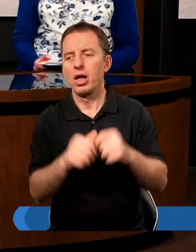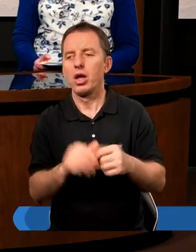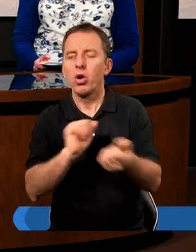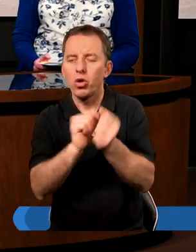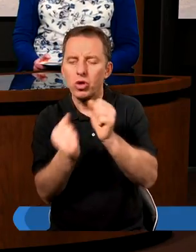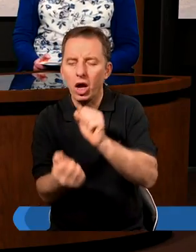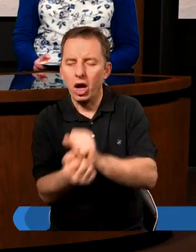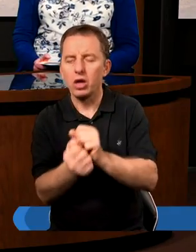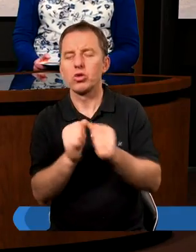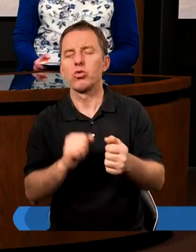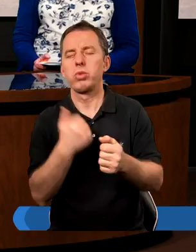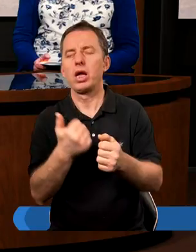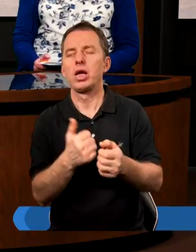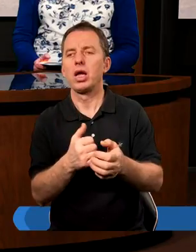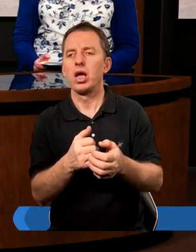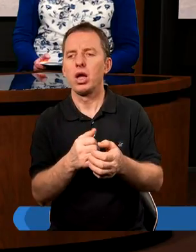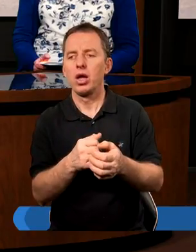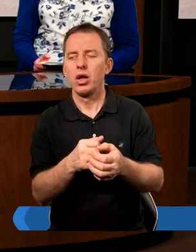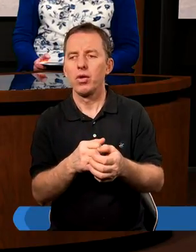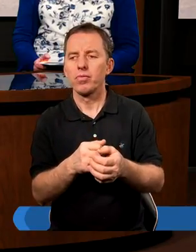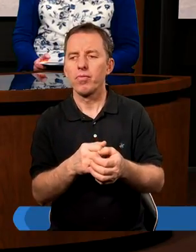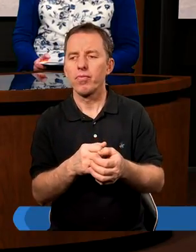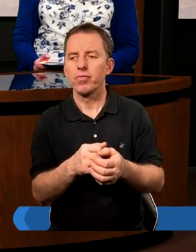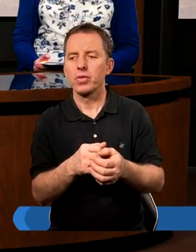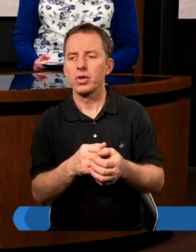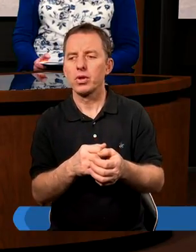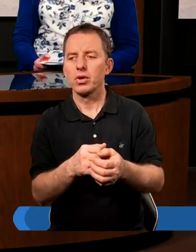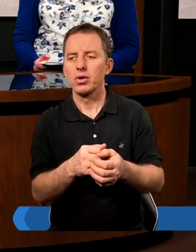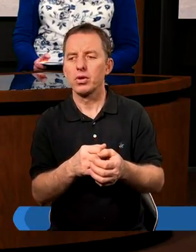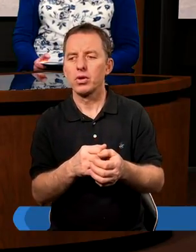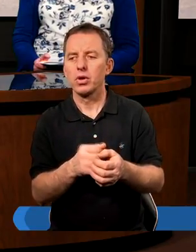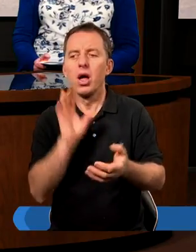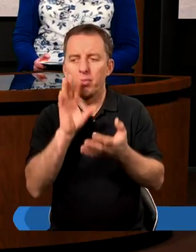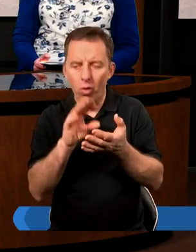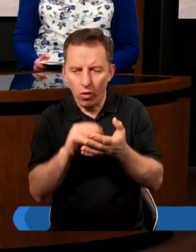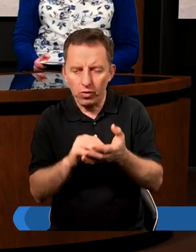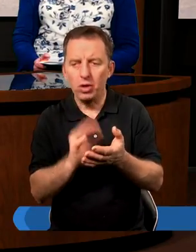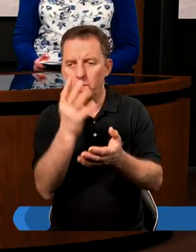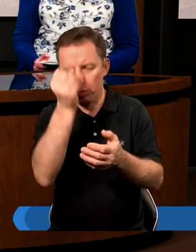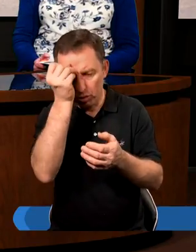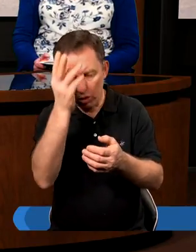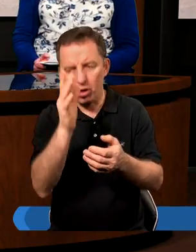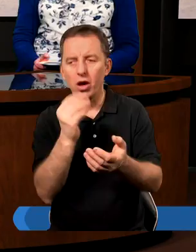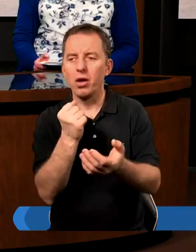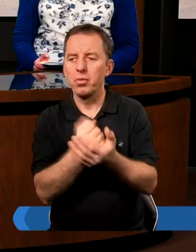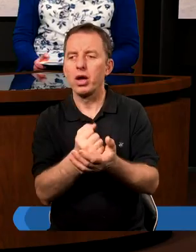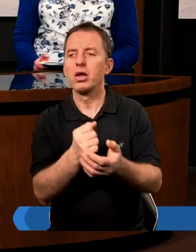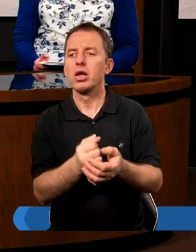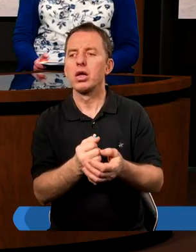chociażby w Księdze Powtórzonego Prawa, w V Księdze